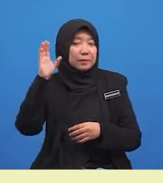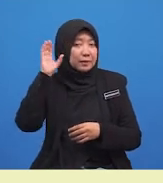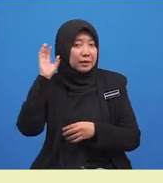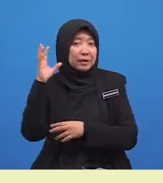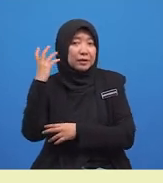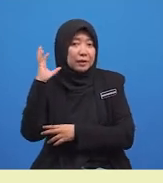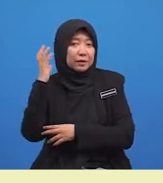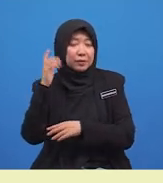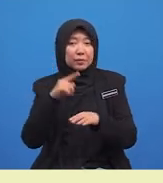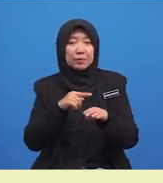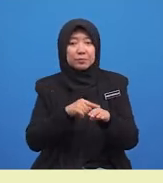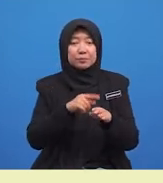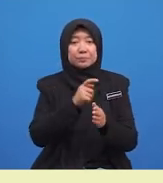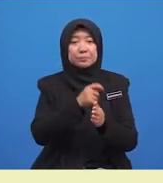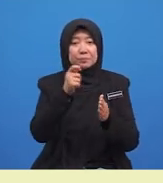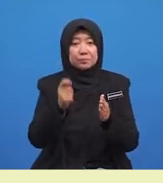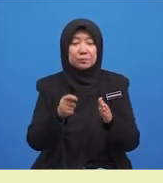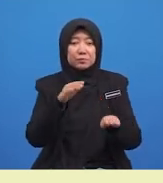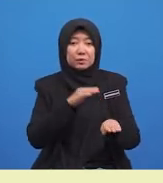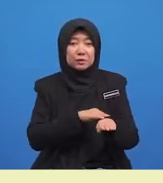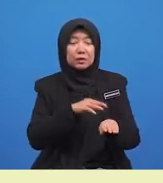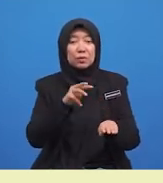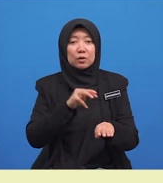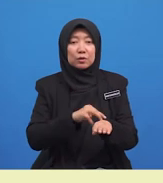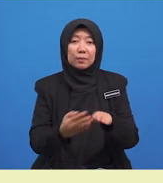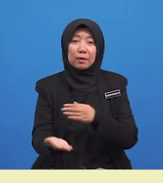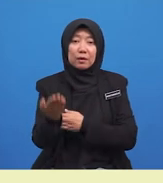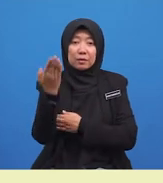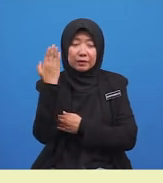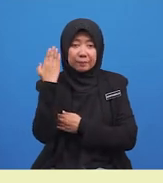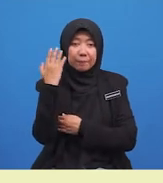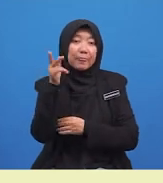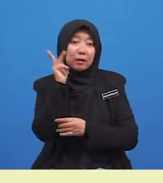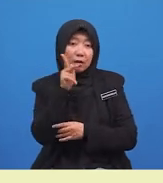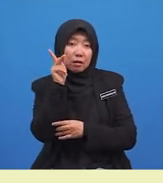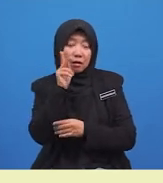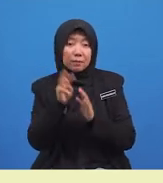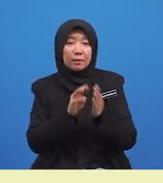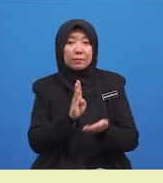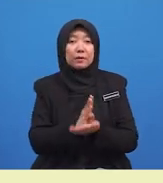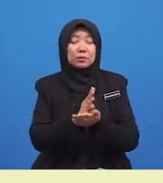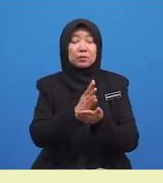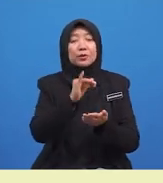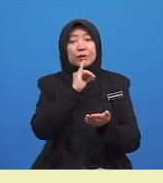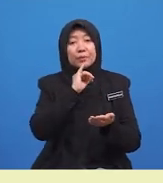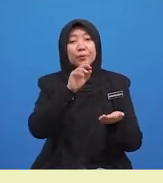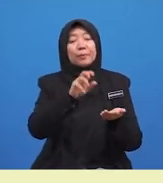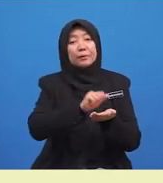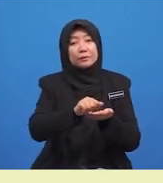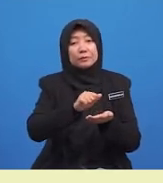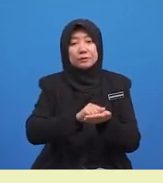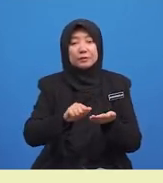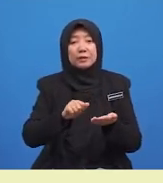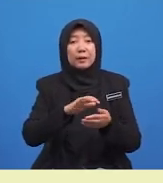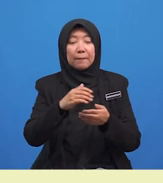ruang tamu pada waktu pagi. kakak membantu ibu mencuci dan mengelap pinggani.